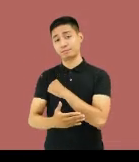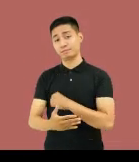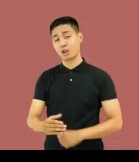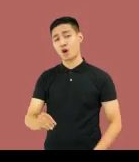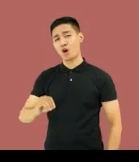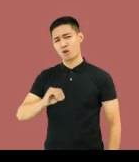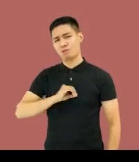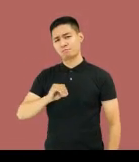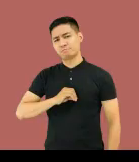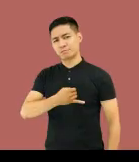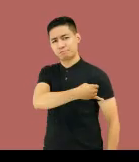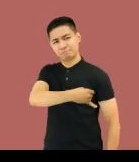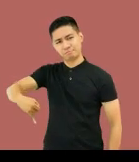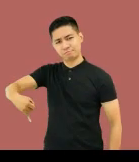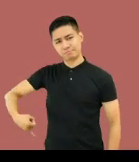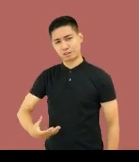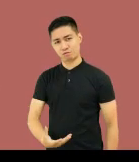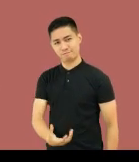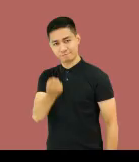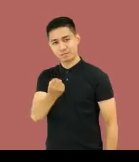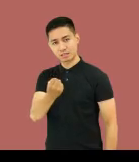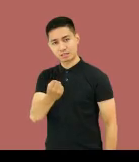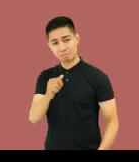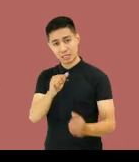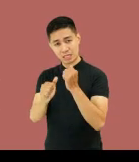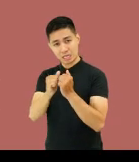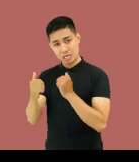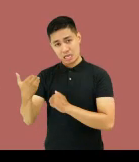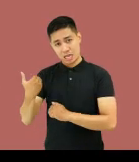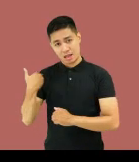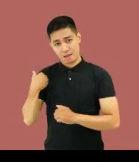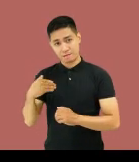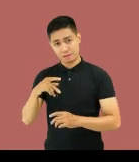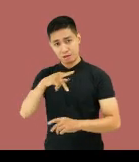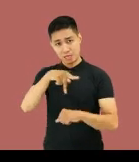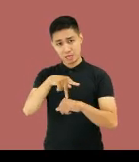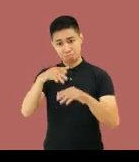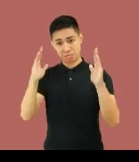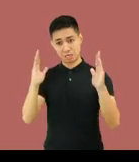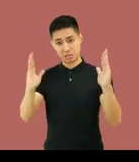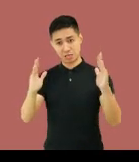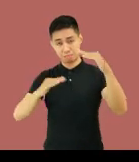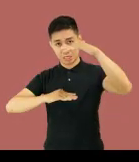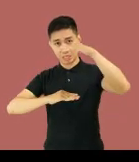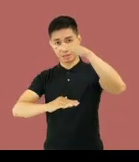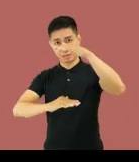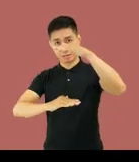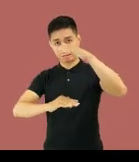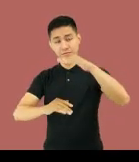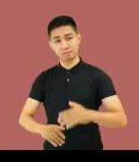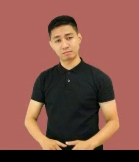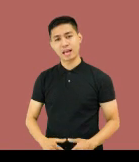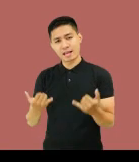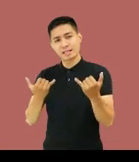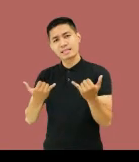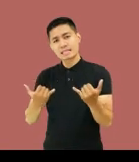isang bansa ay may sariling teritoryo. Kabilang dito ang kanyang mga hanggalan o boundary.